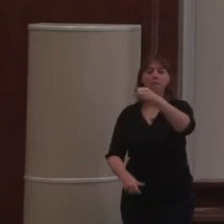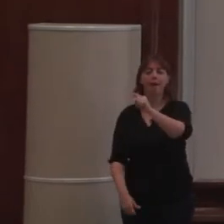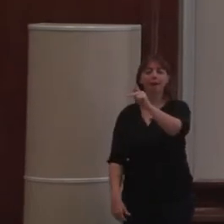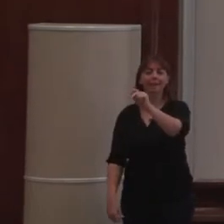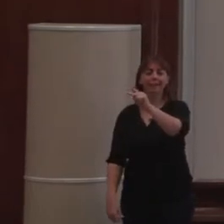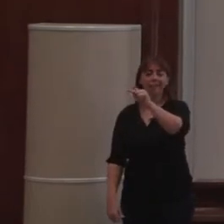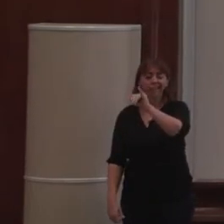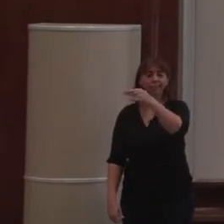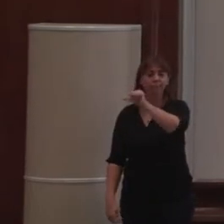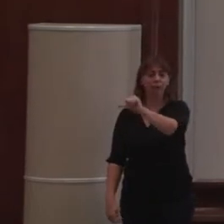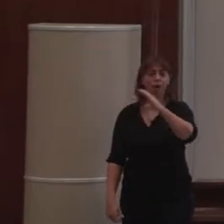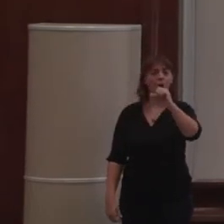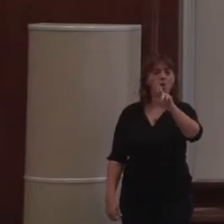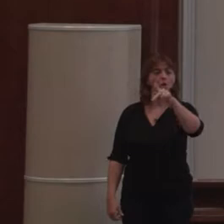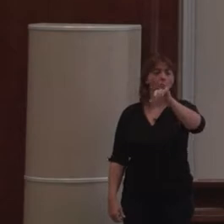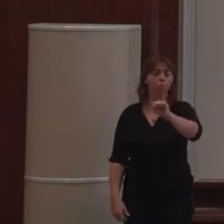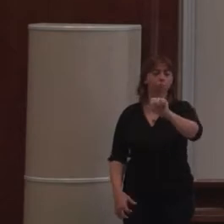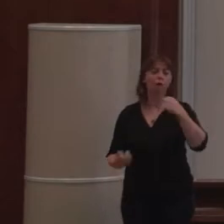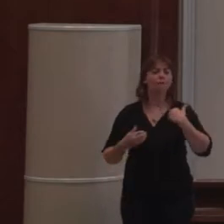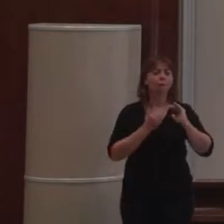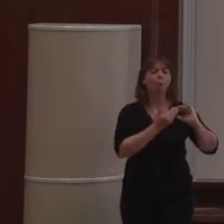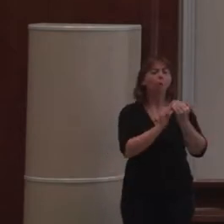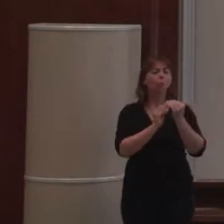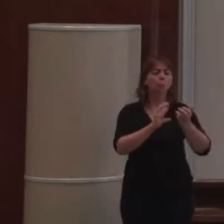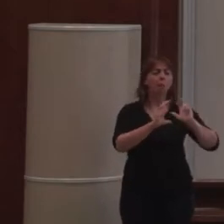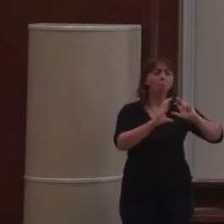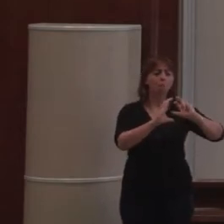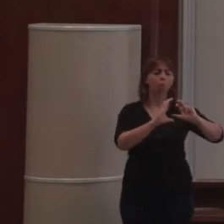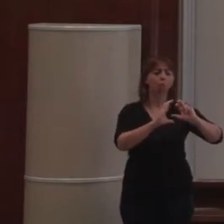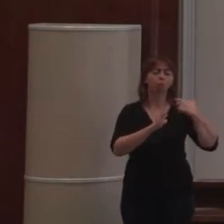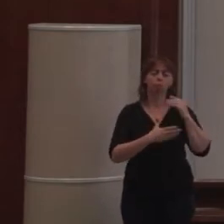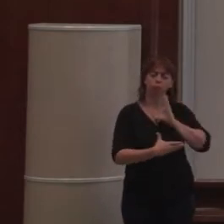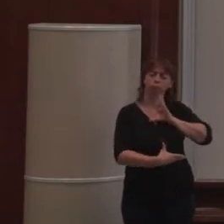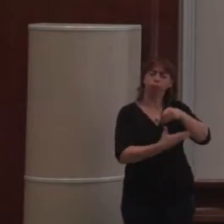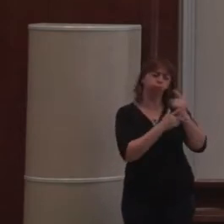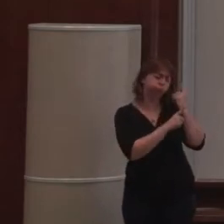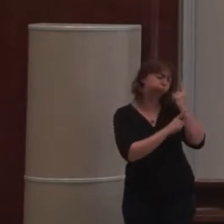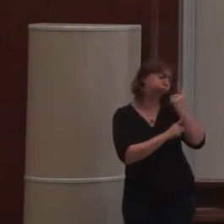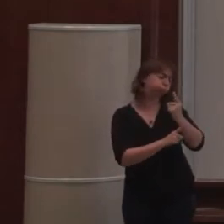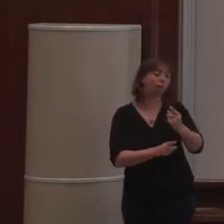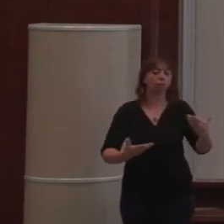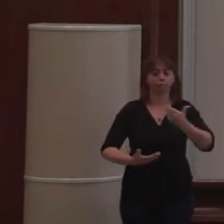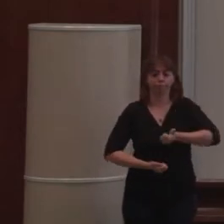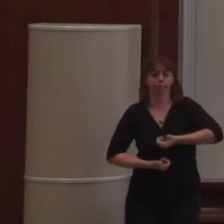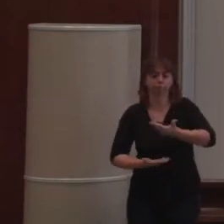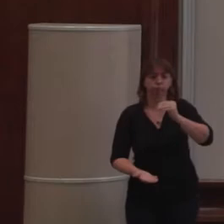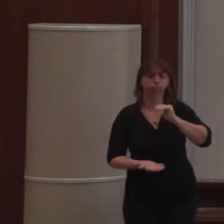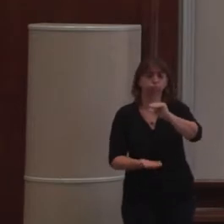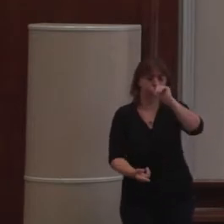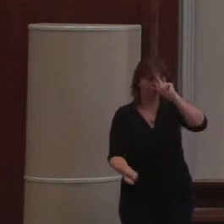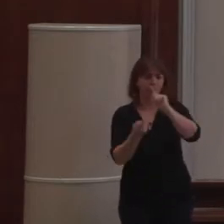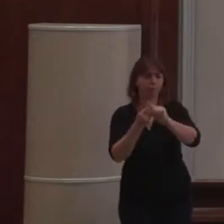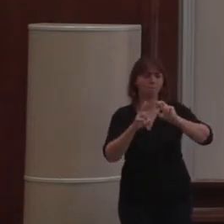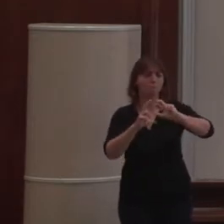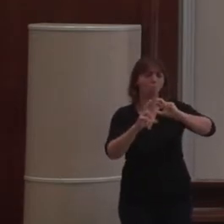PLON depuis longtemps. Je suis ici pour vous parler de PLON, donc j'ai appelé cette conférence PLON, 15 ans d